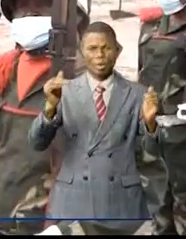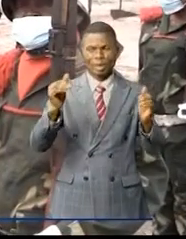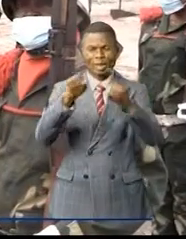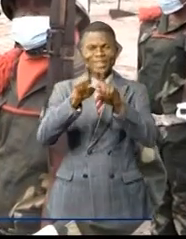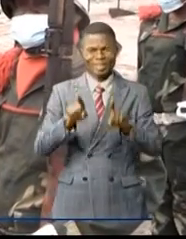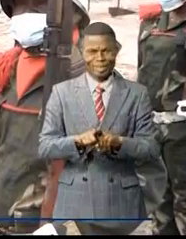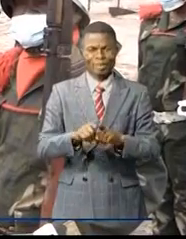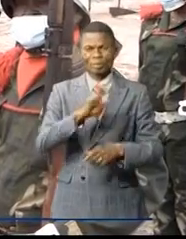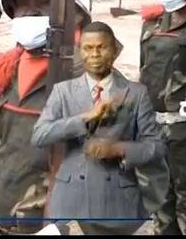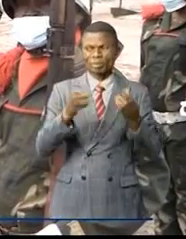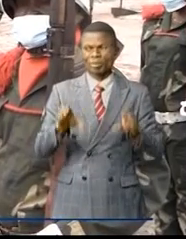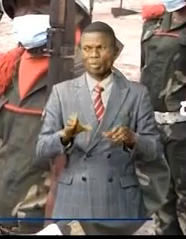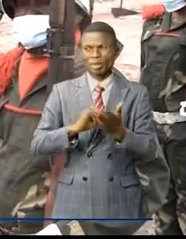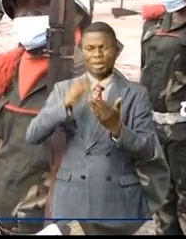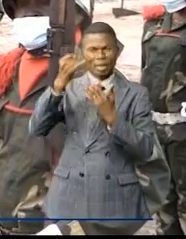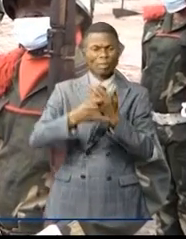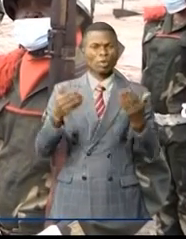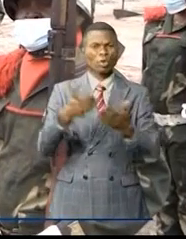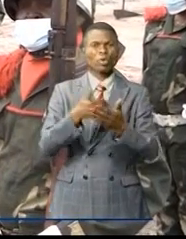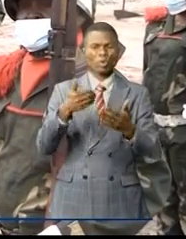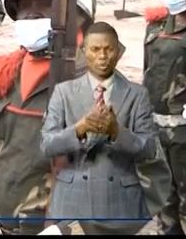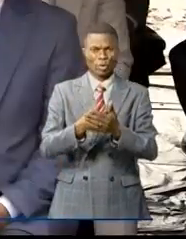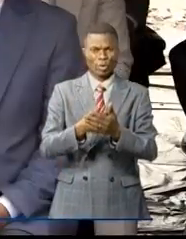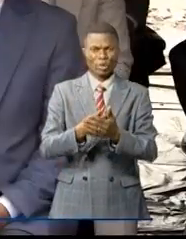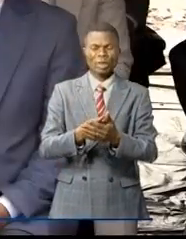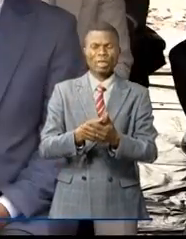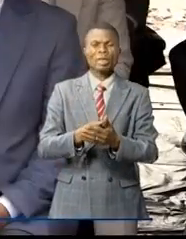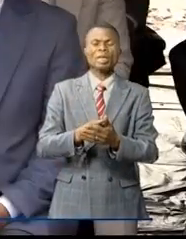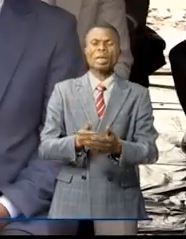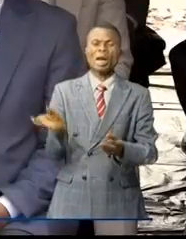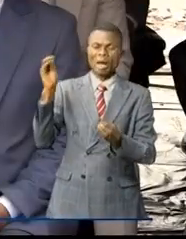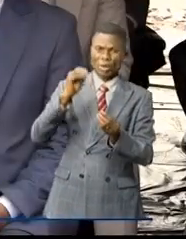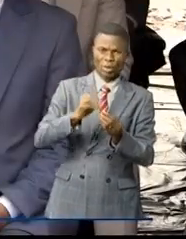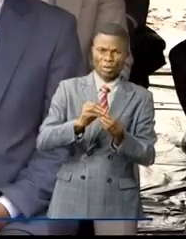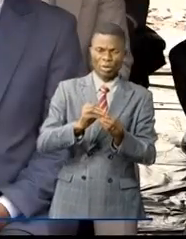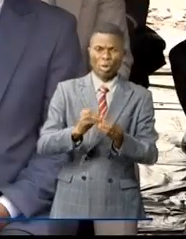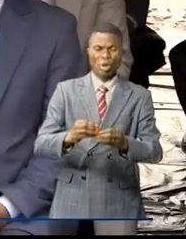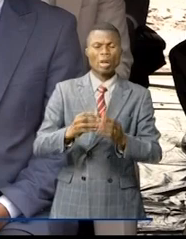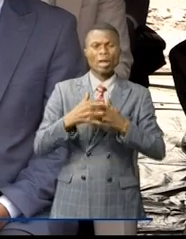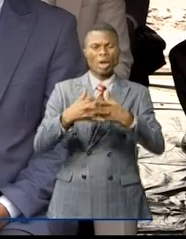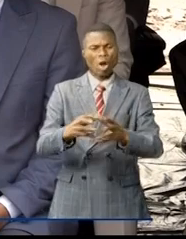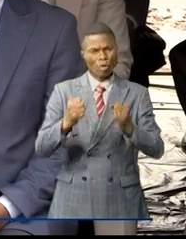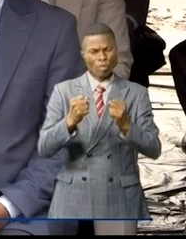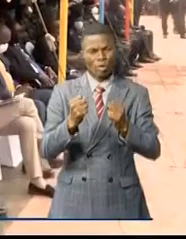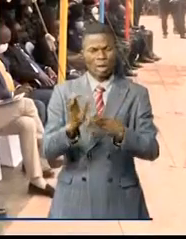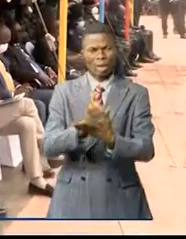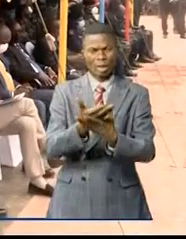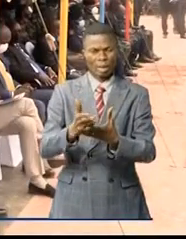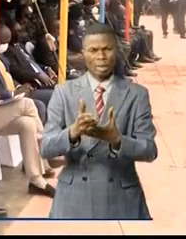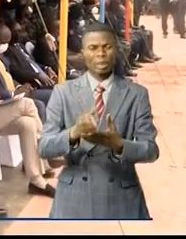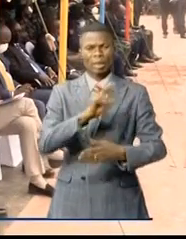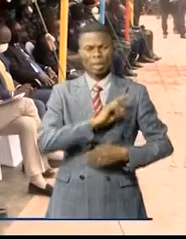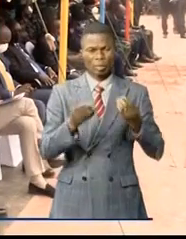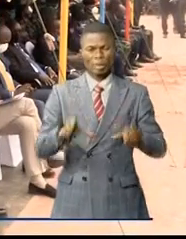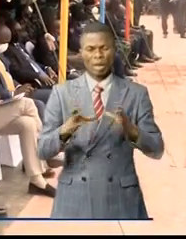en RDC. Ce projet est œuvre de plus qui vient raffermir le solide partenariat qui existe entre l